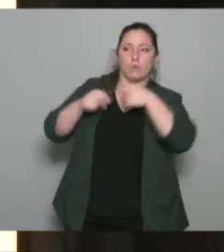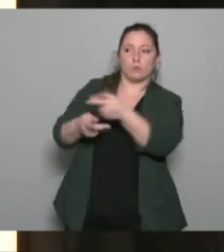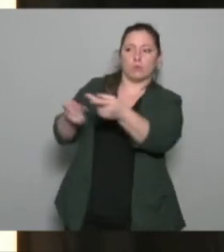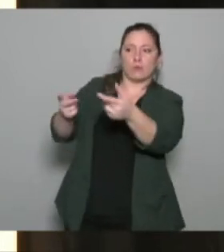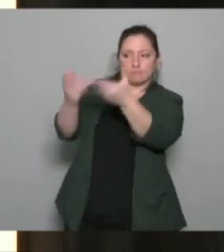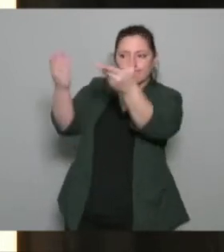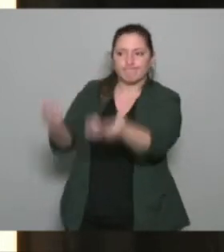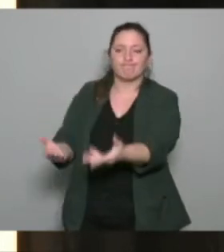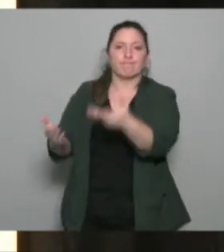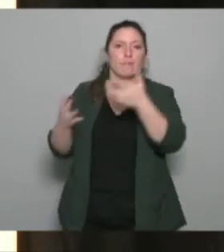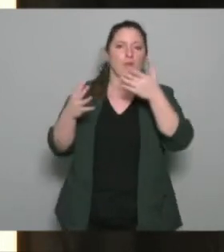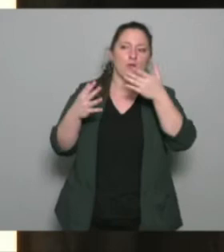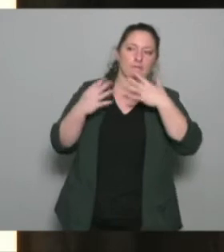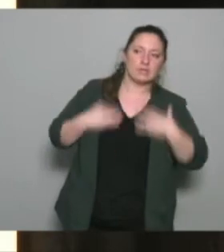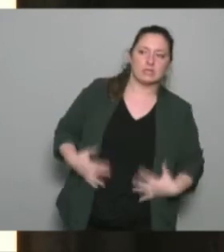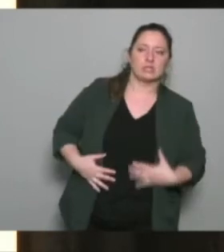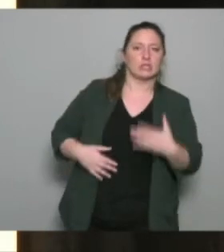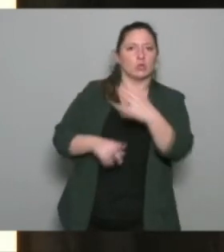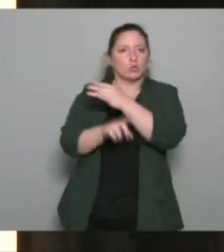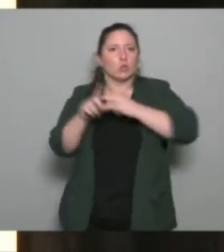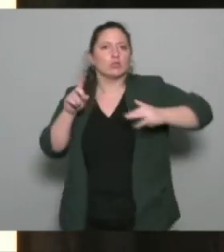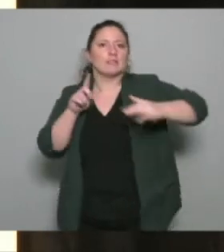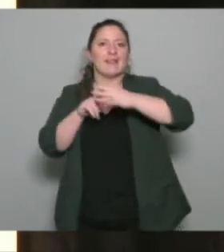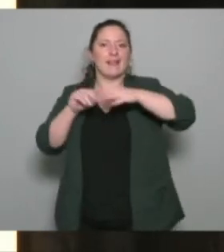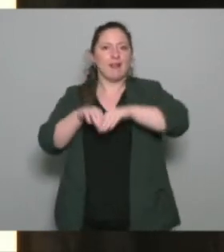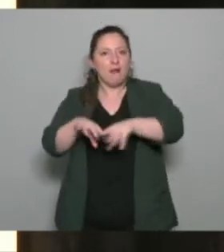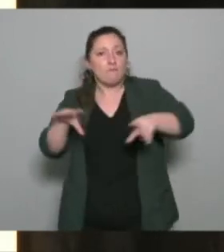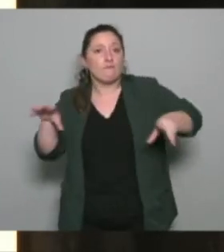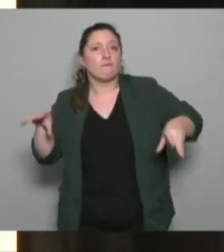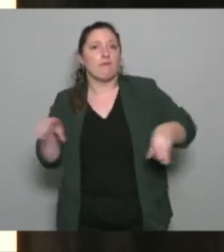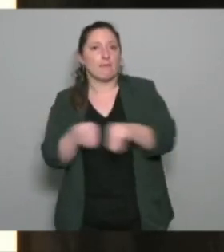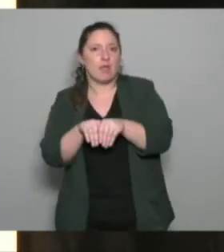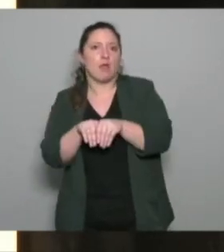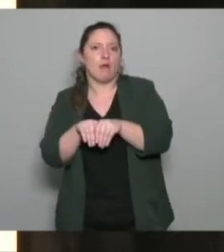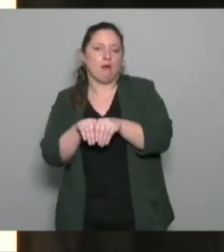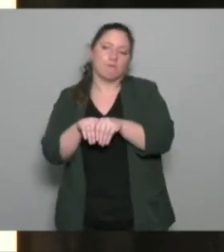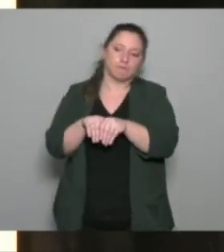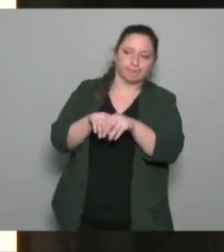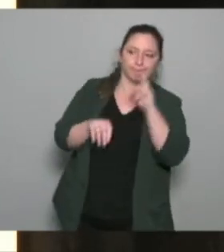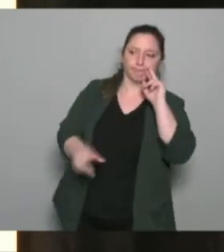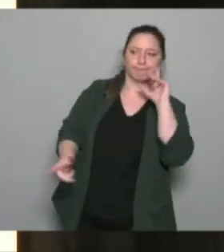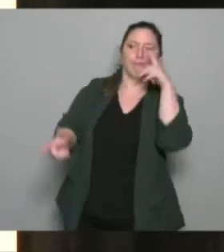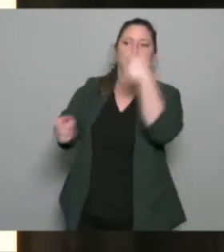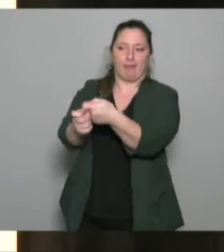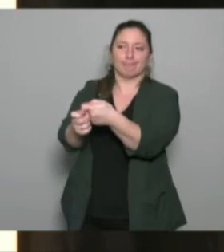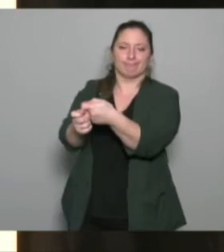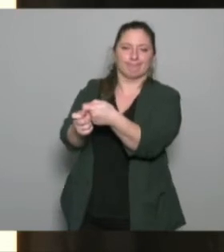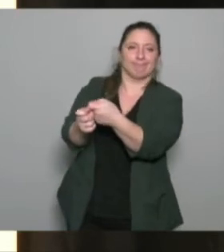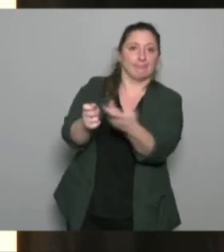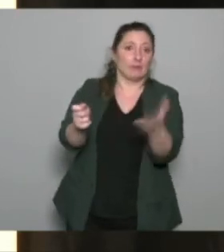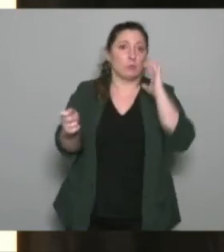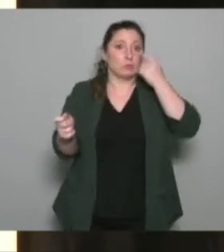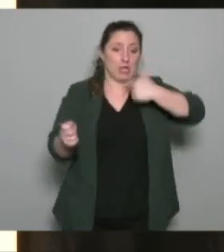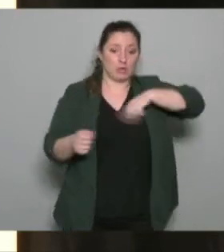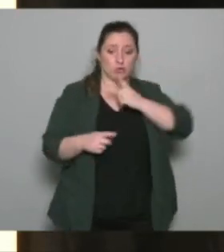physique sociale familiale et c'est dans cette dynamique que s'inscrit pour nous l'outil sport